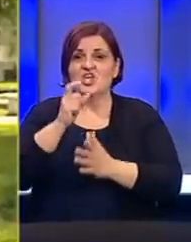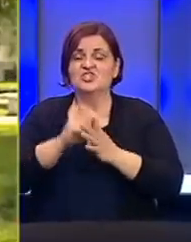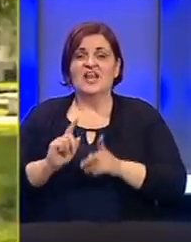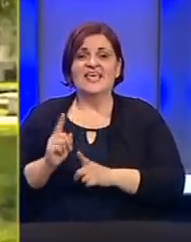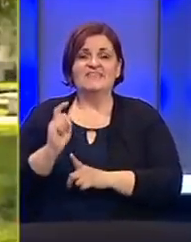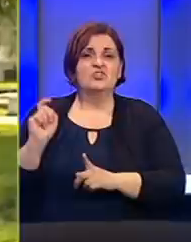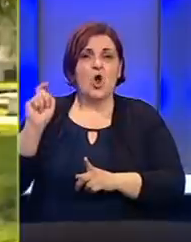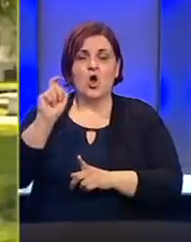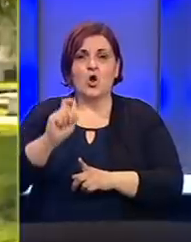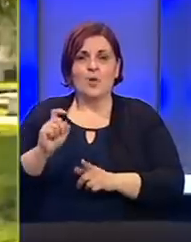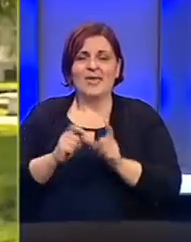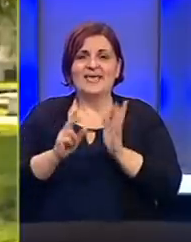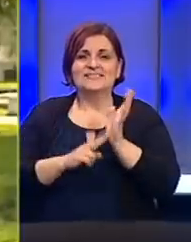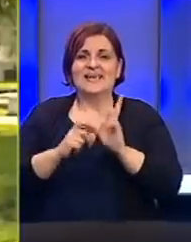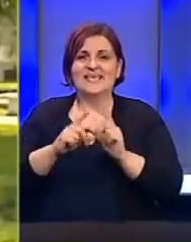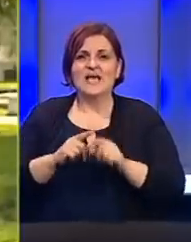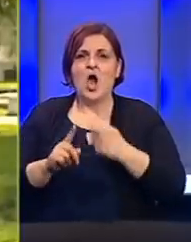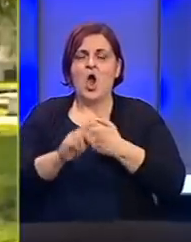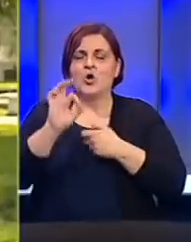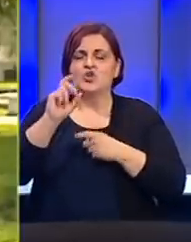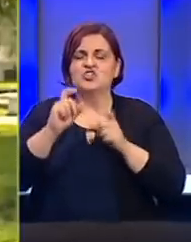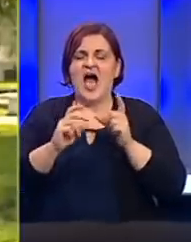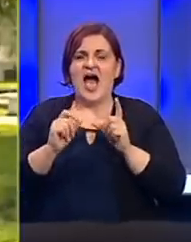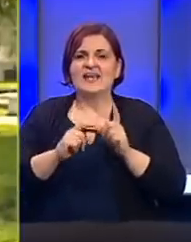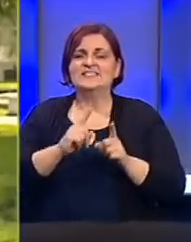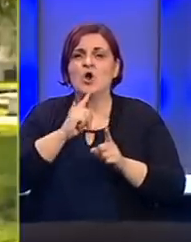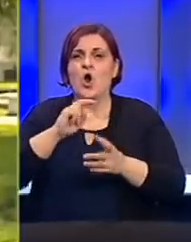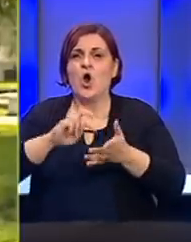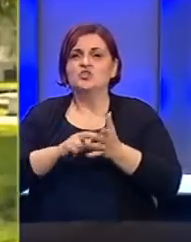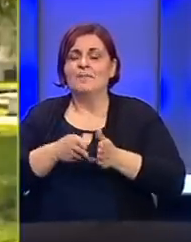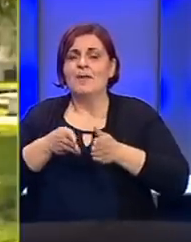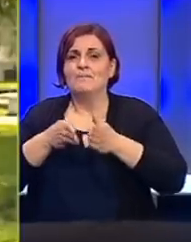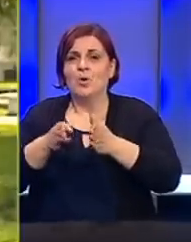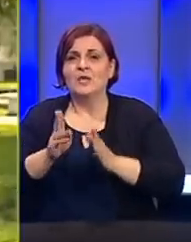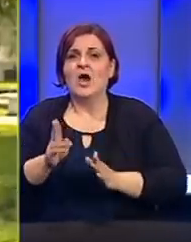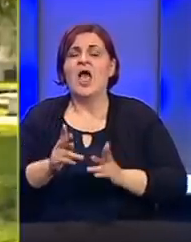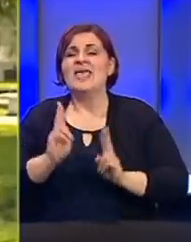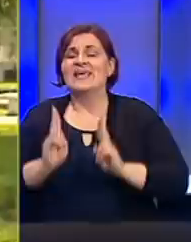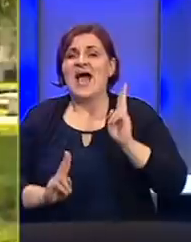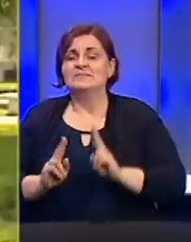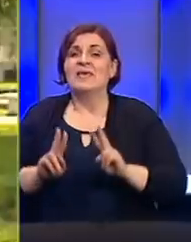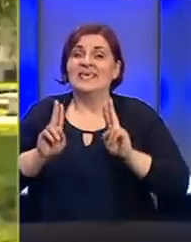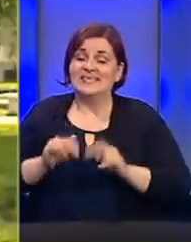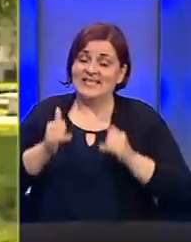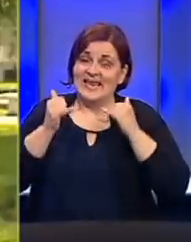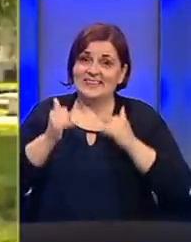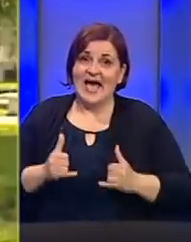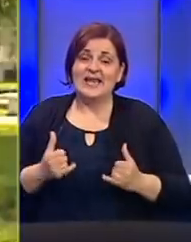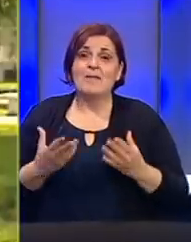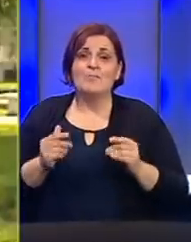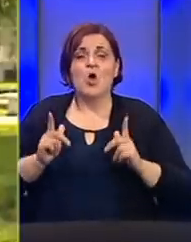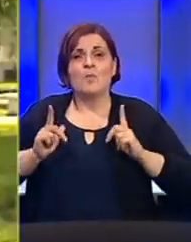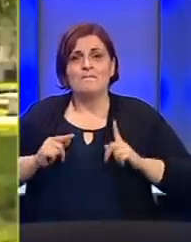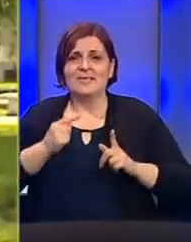izvršnog komiteta SNSD-a Staša Košarac o čijem političkom putu se raspravljalo istina danas mnogo